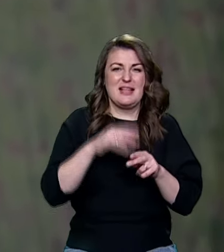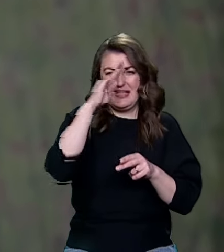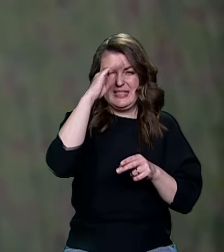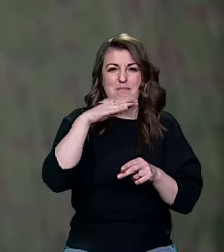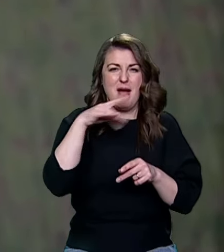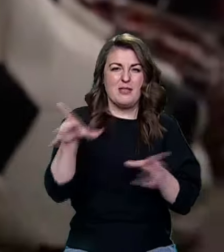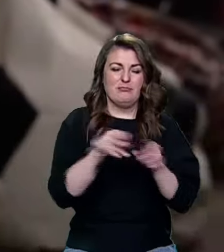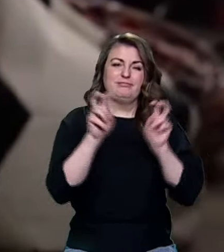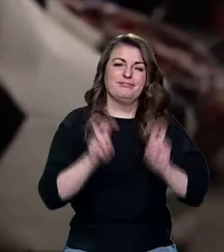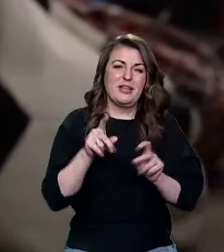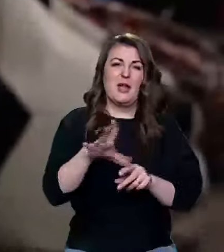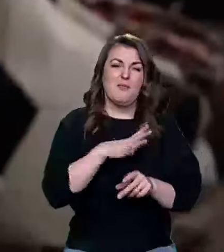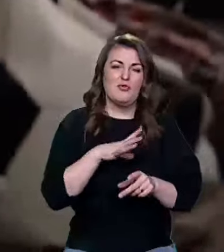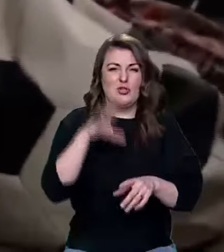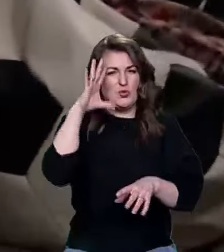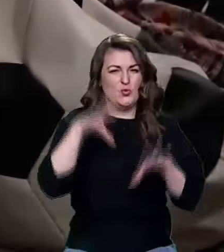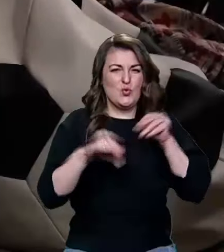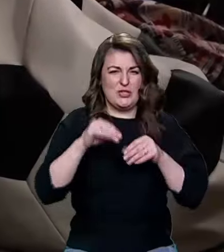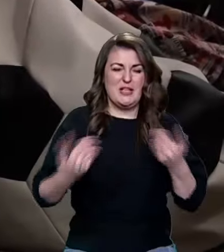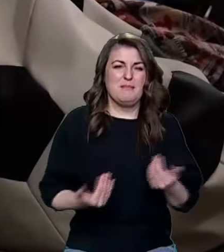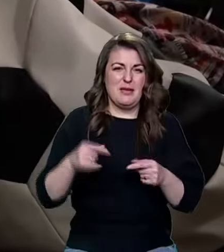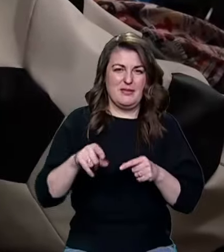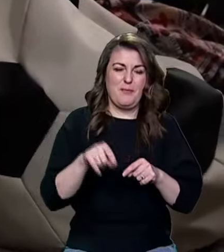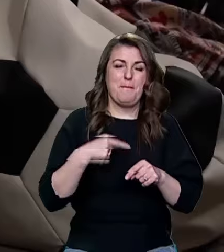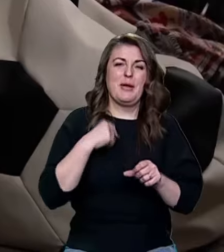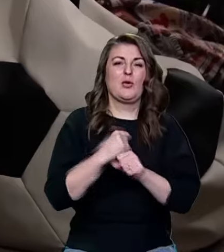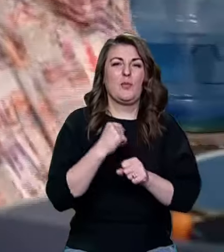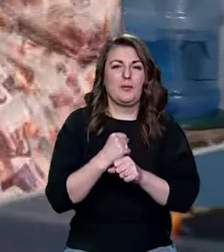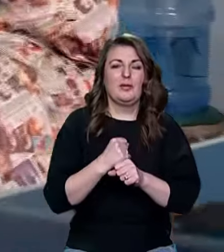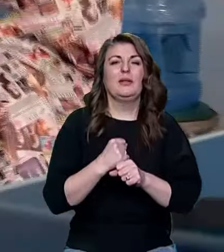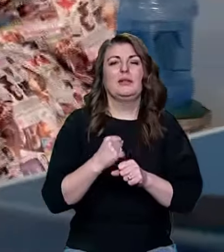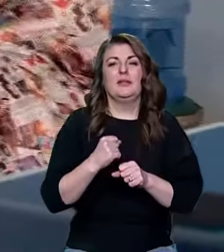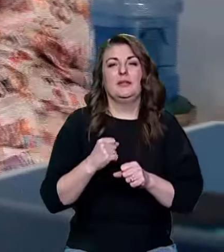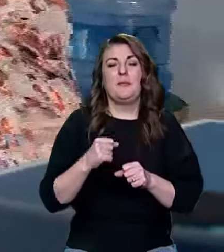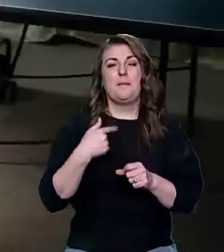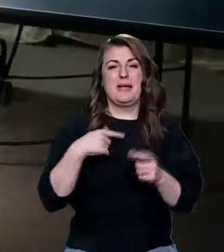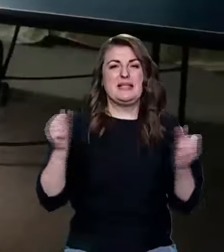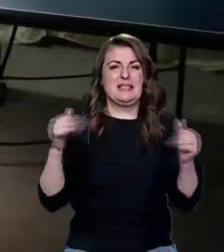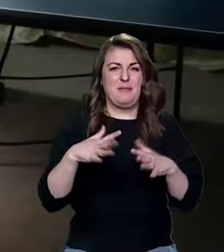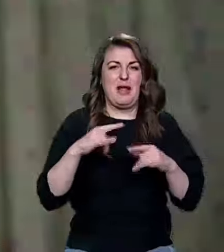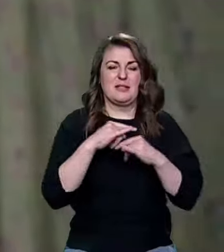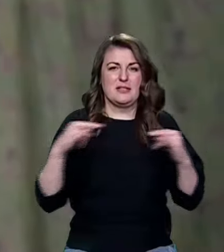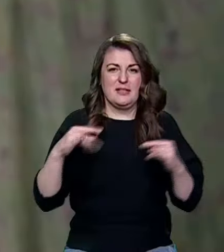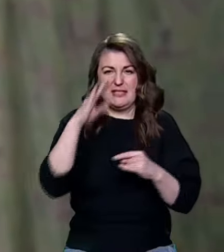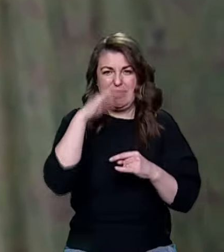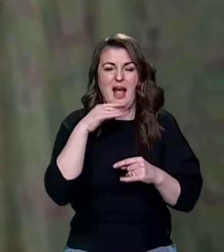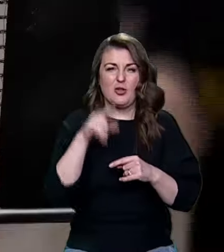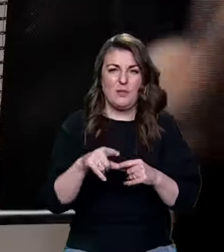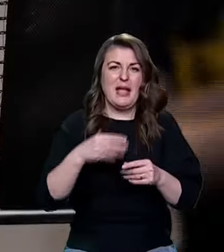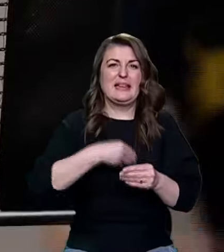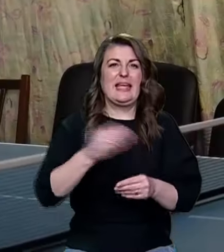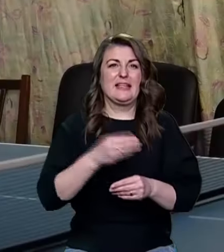батьком. Там був ще на сусід-мешканець будинку цього. Ми робили в Камекіці. Ми зібрали стіл з татом тенісний.